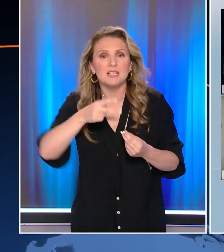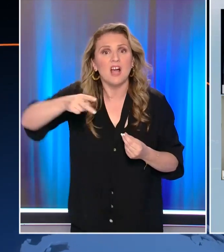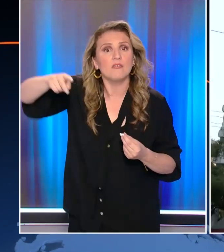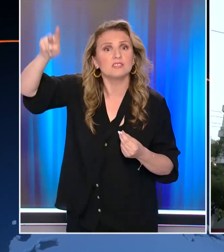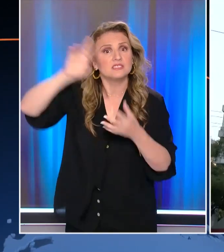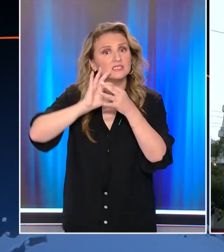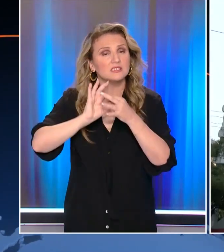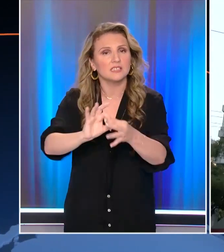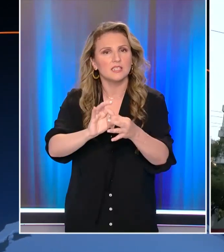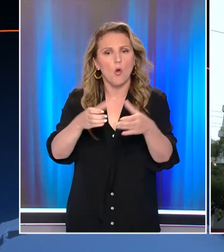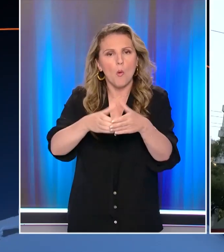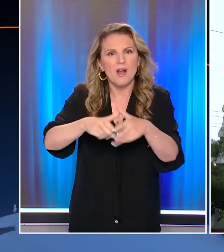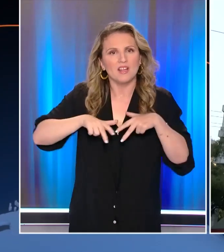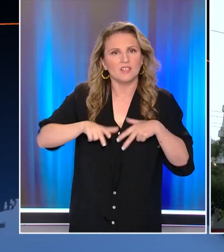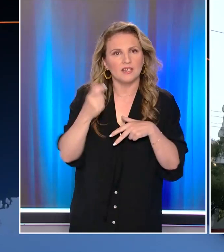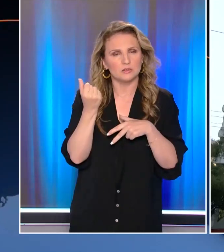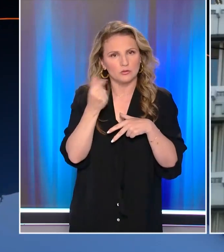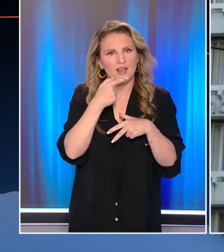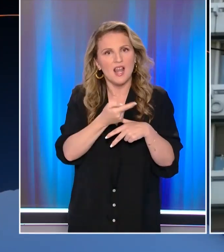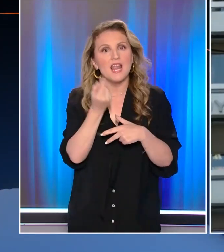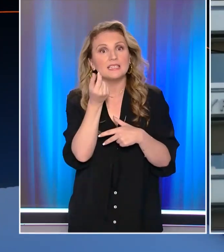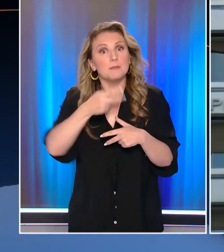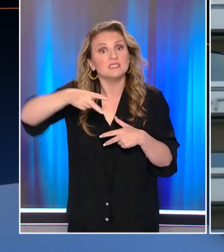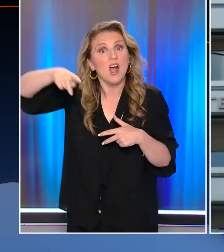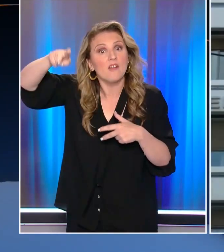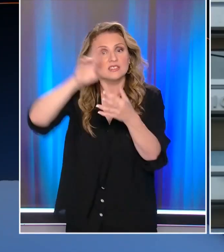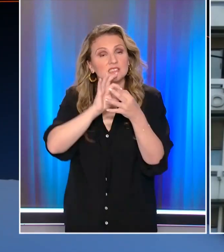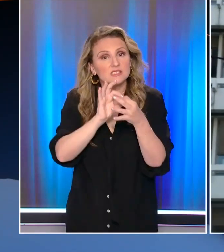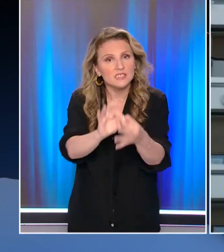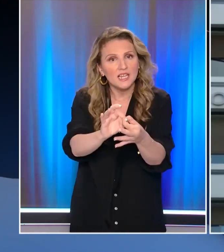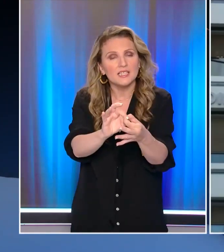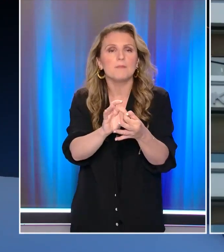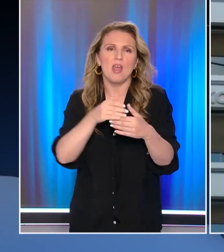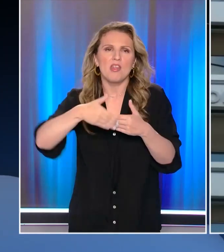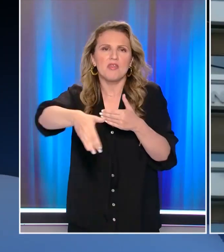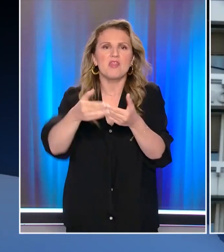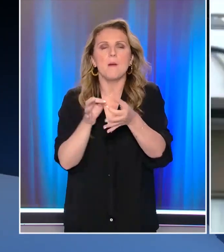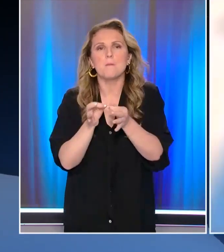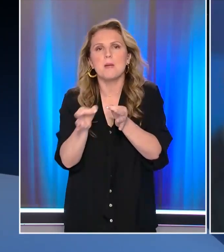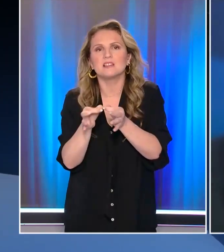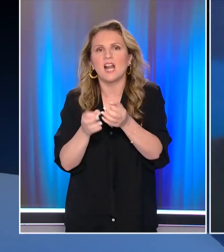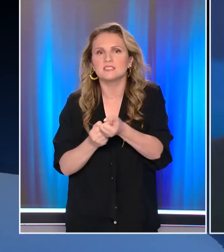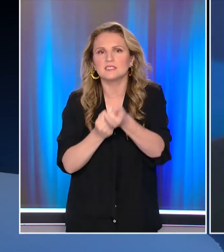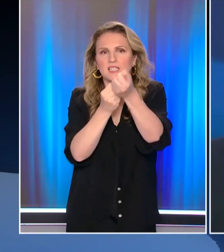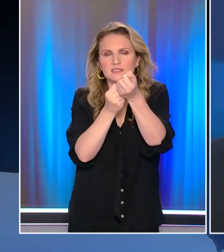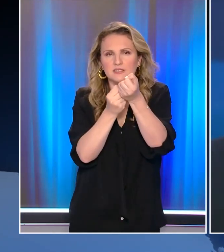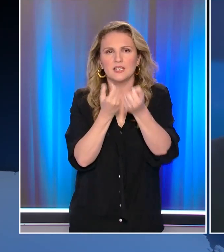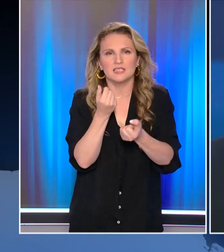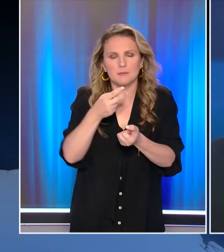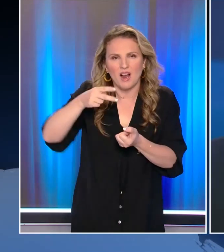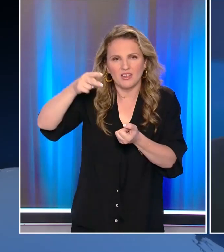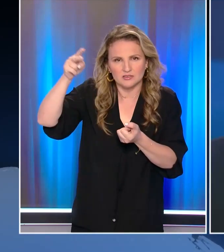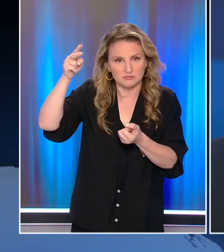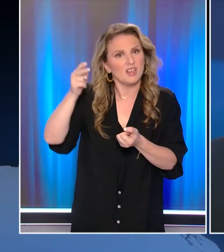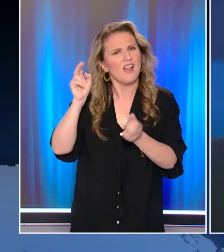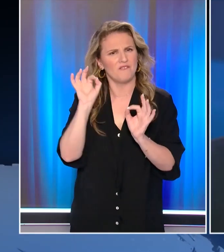πληθωρισμός Το οικονομικό επιτελείο κάνει λόγο για πληθωρισμό διαρκείας και προαναγγέλει παράλληλα νέα μέτρα στήριξης Ο πληθωρισμός εκτιμάται ότι θα